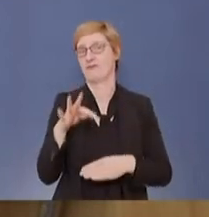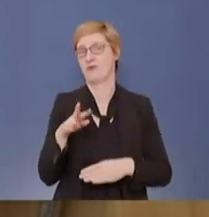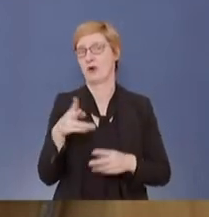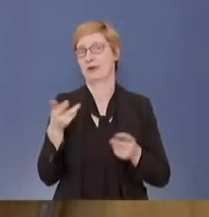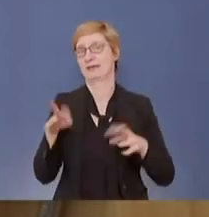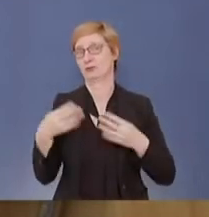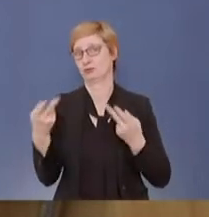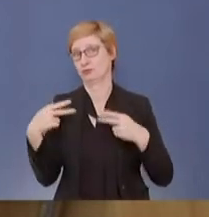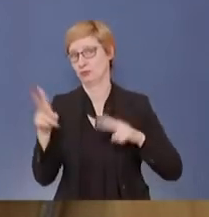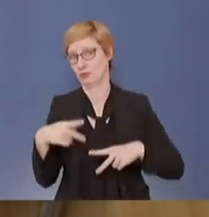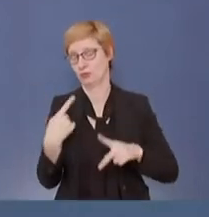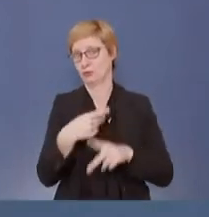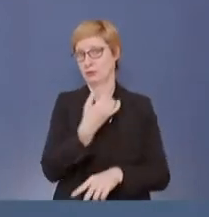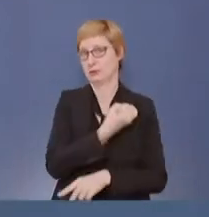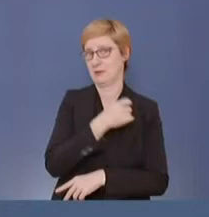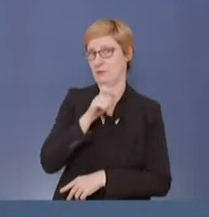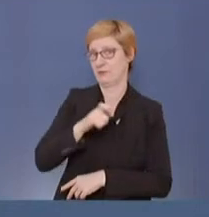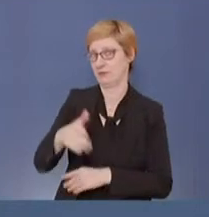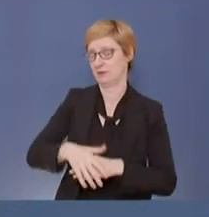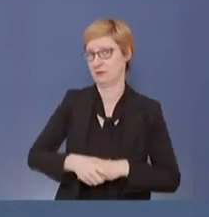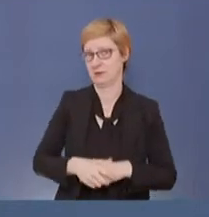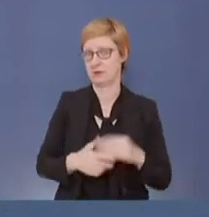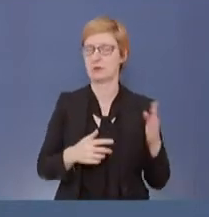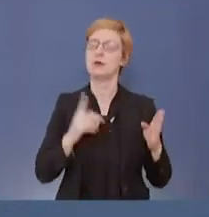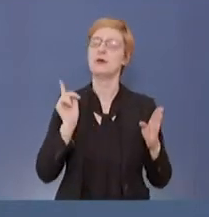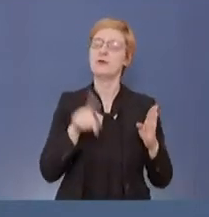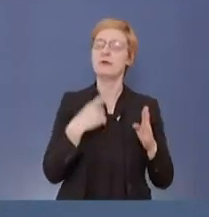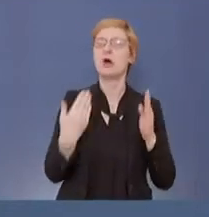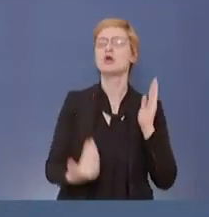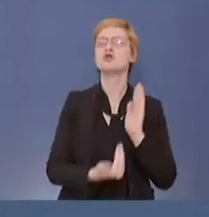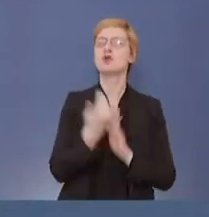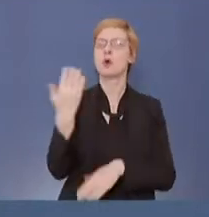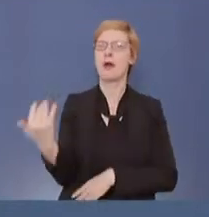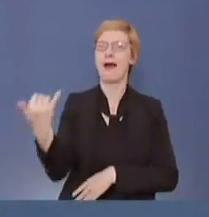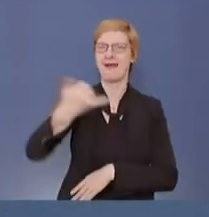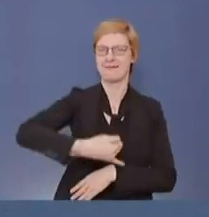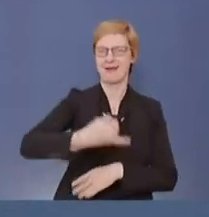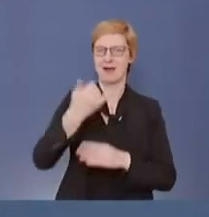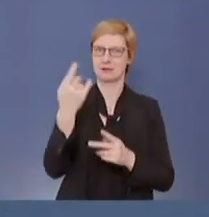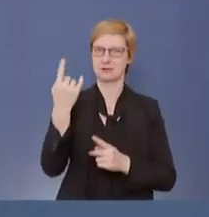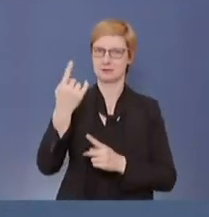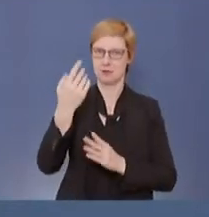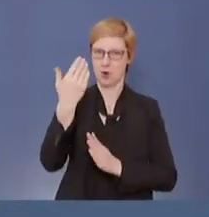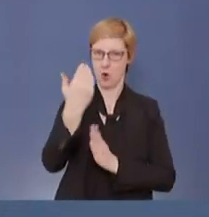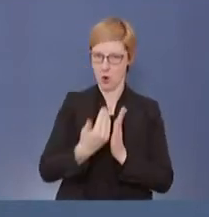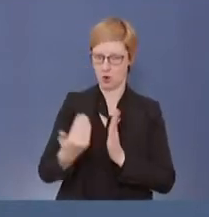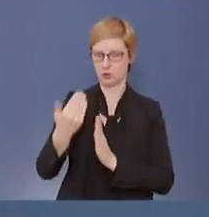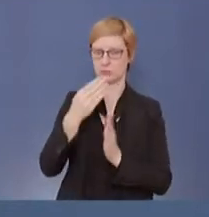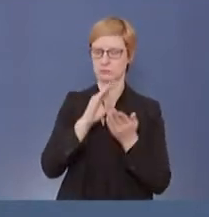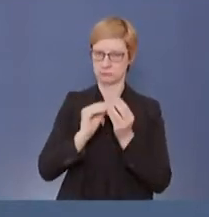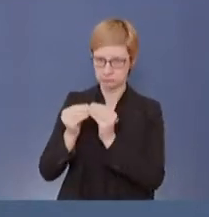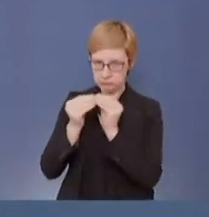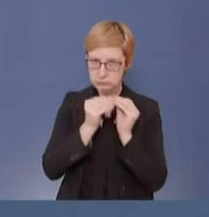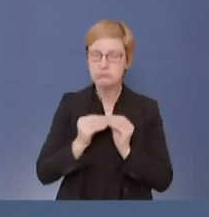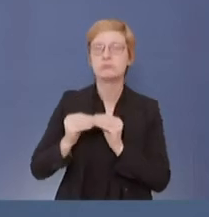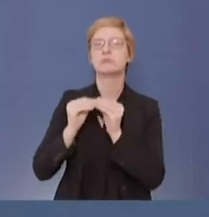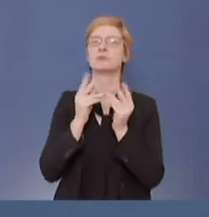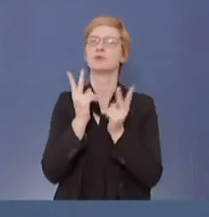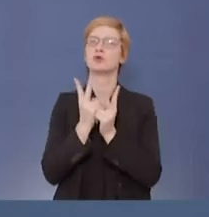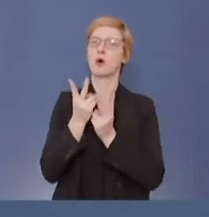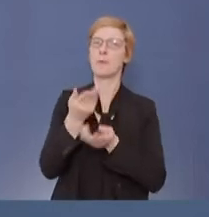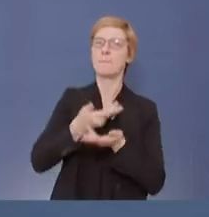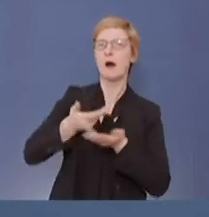Wir machen eine neue Einreiseverordnung und die ist noch Gegenstand regierungsinterner